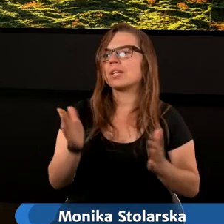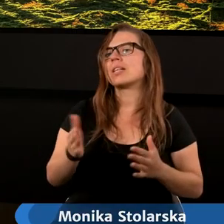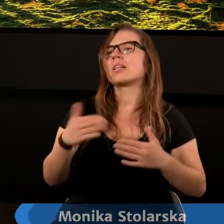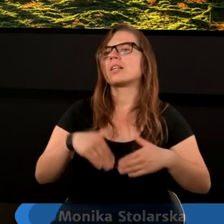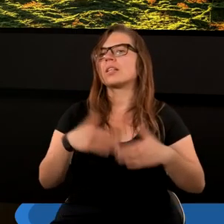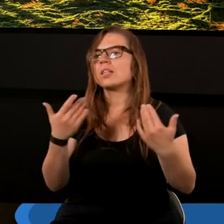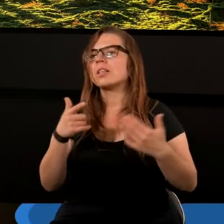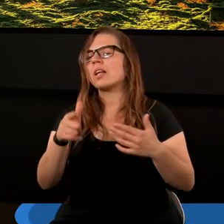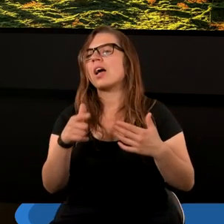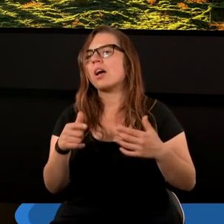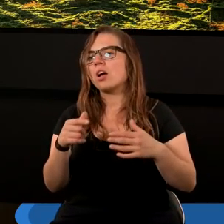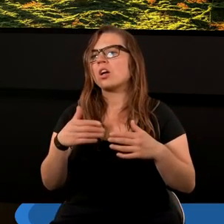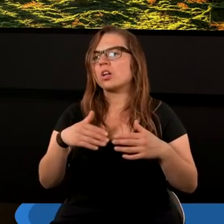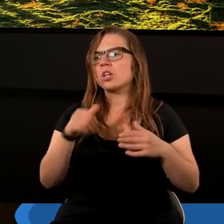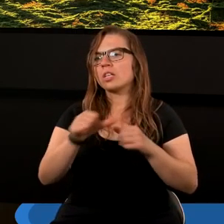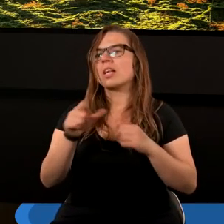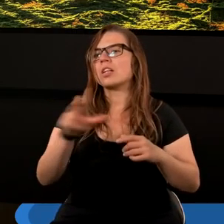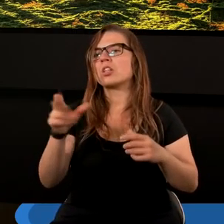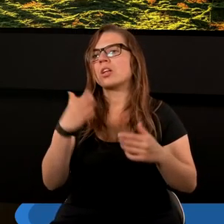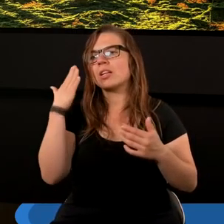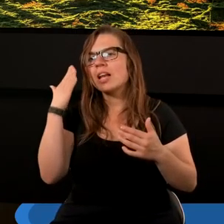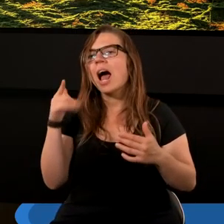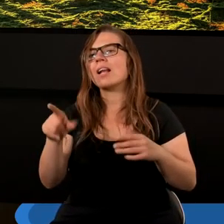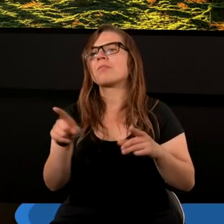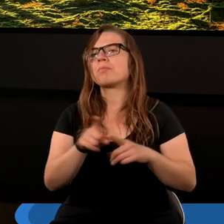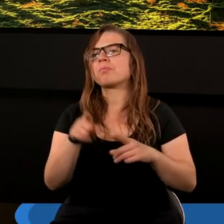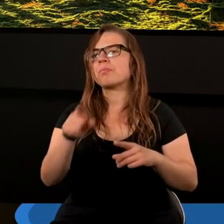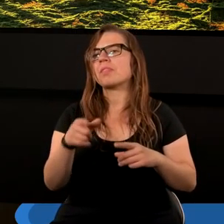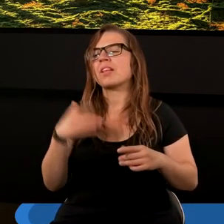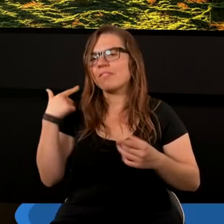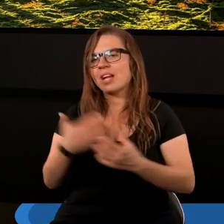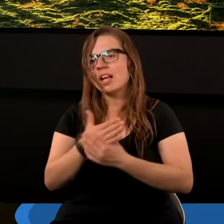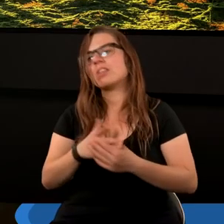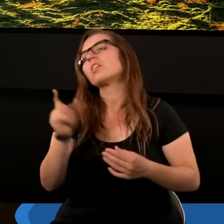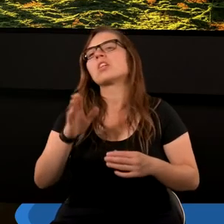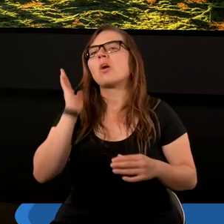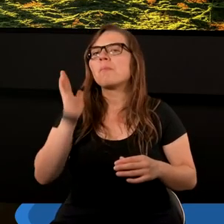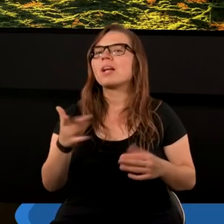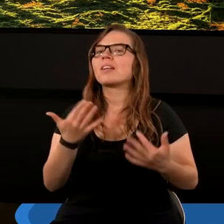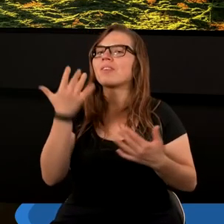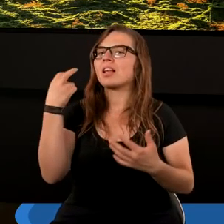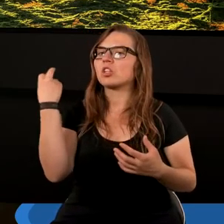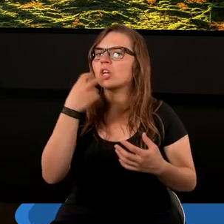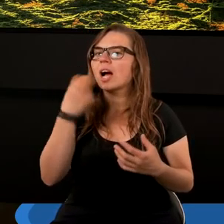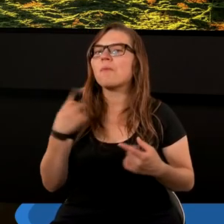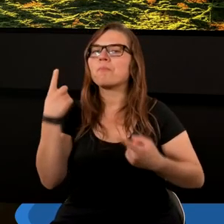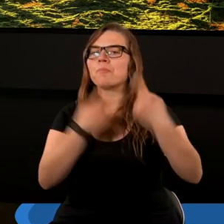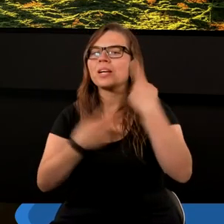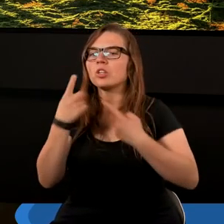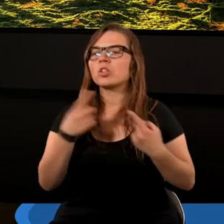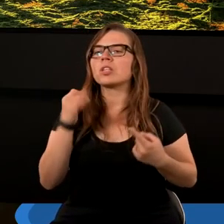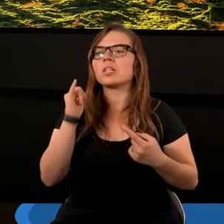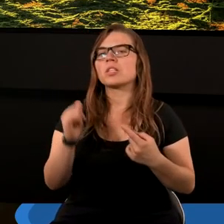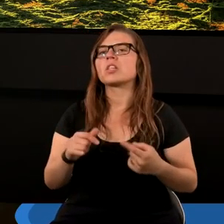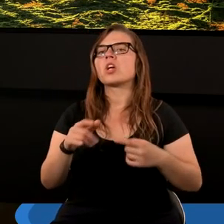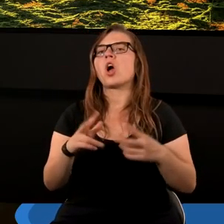brzmi Pieczęć Boża czy Znamię Bestii. Wierzę, że będzie wiele ciekawych myśli